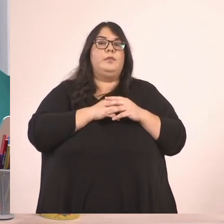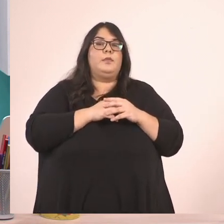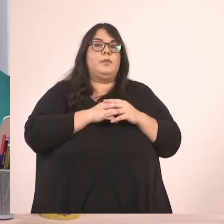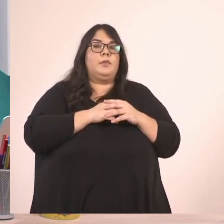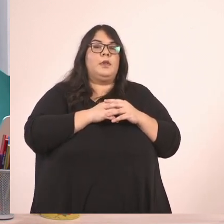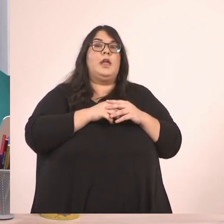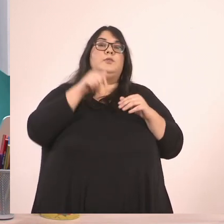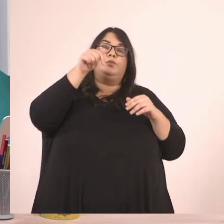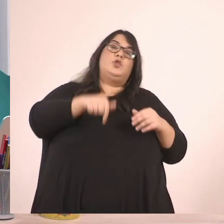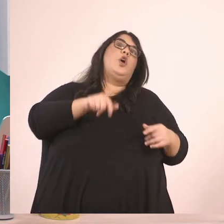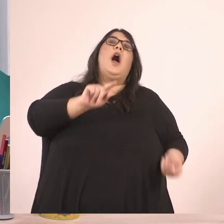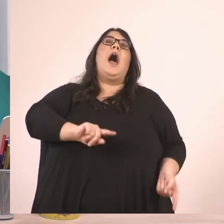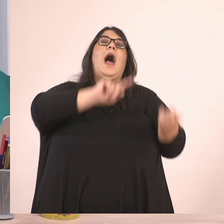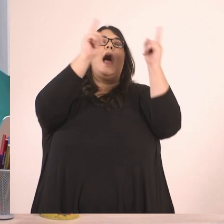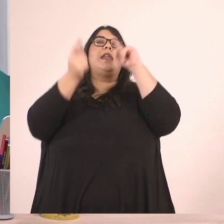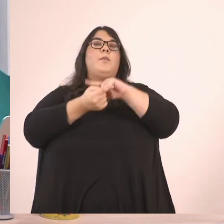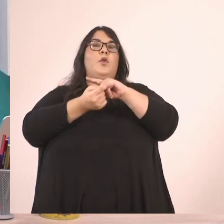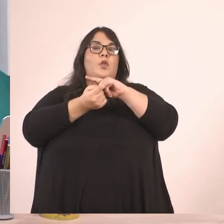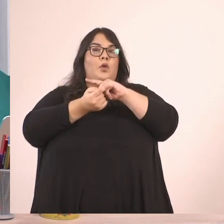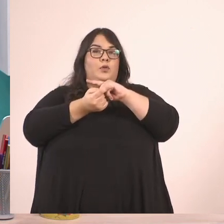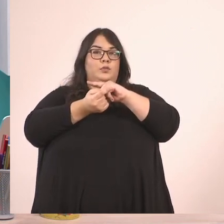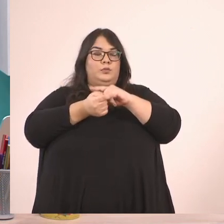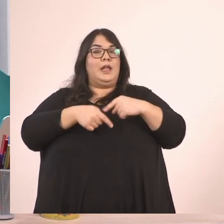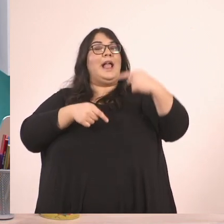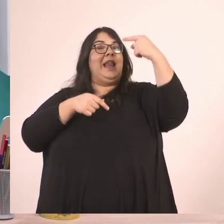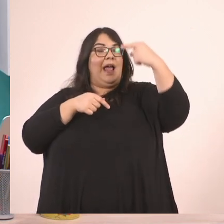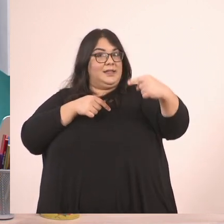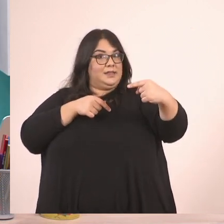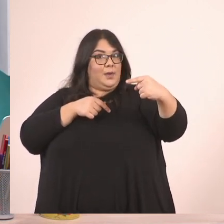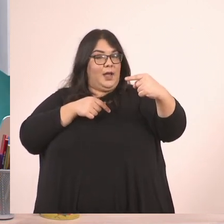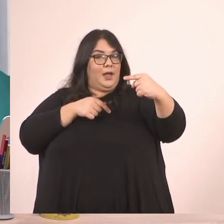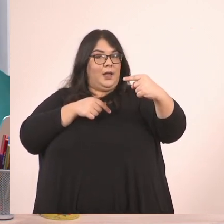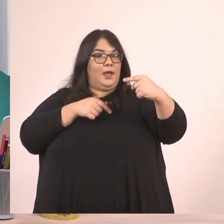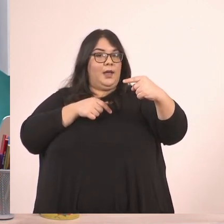Ας κάνουμε τώρα την αντίστροφη διαδικασία. Ας πάρουμε ένα κλάσμα